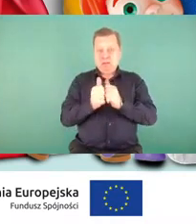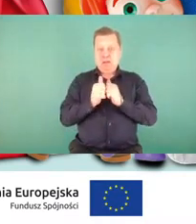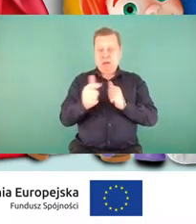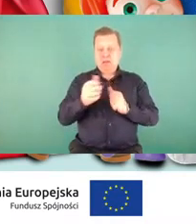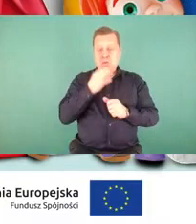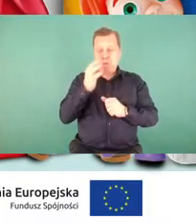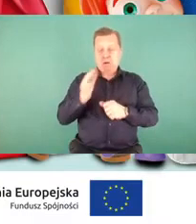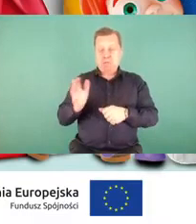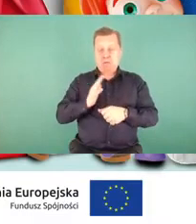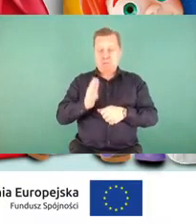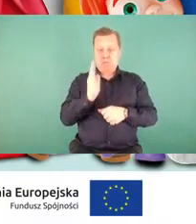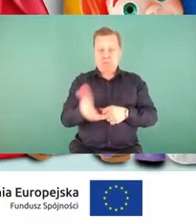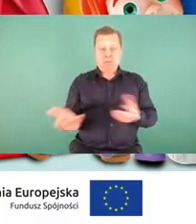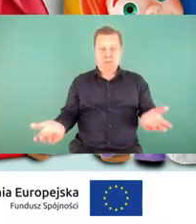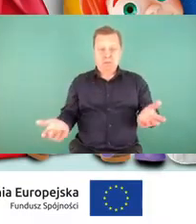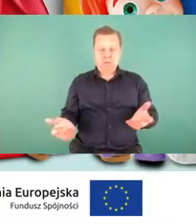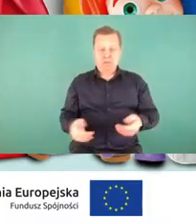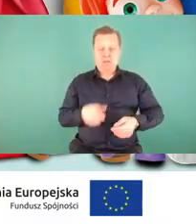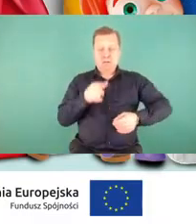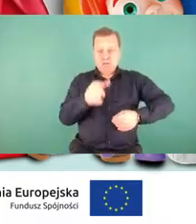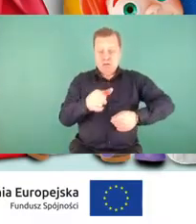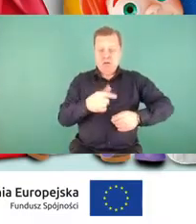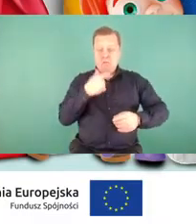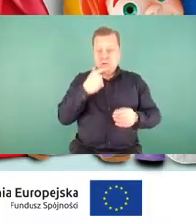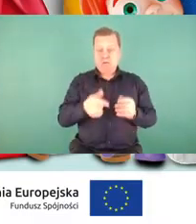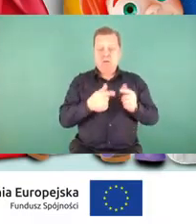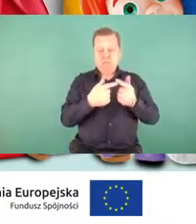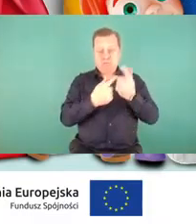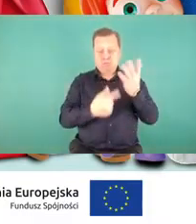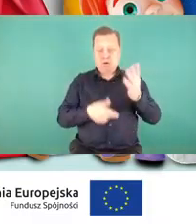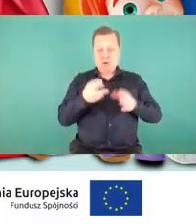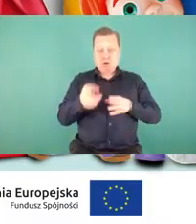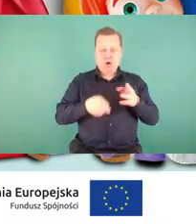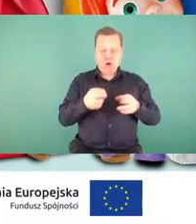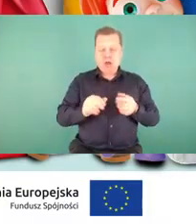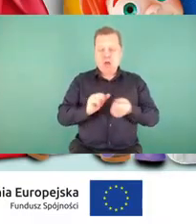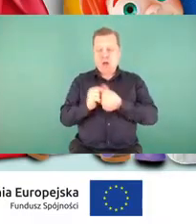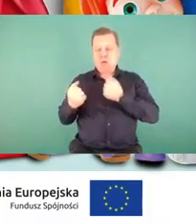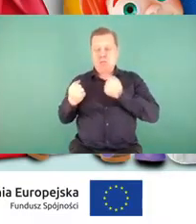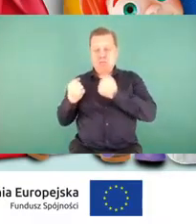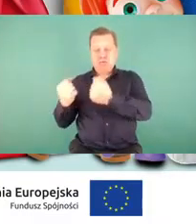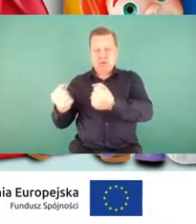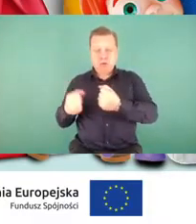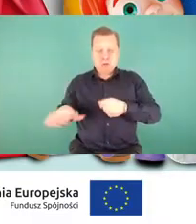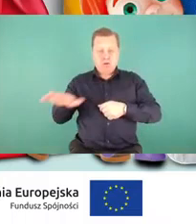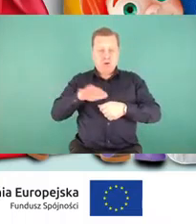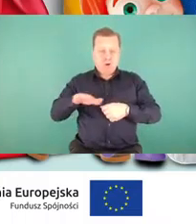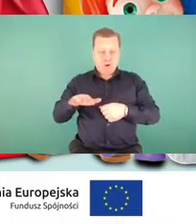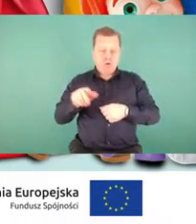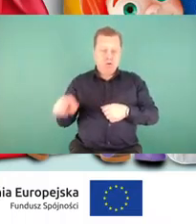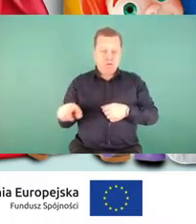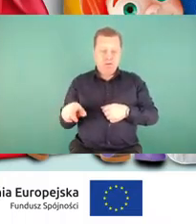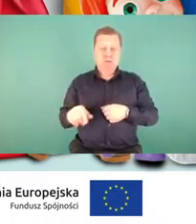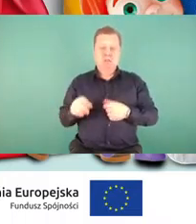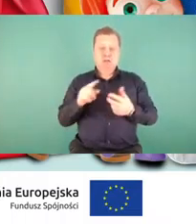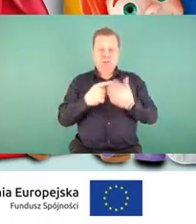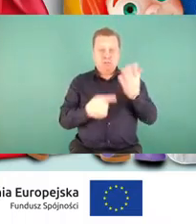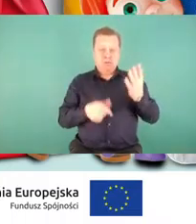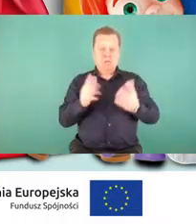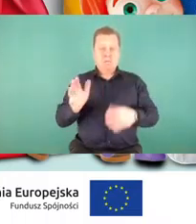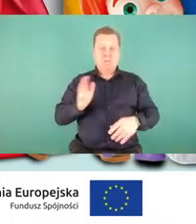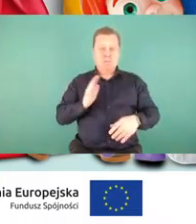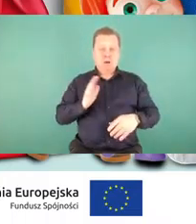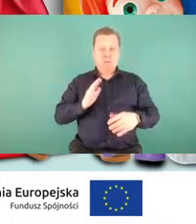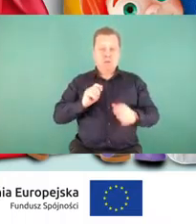Realizacja zadań w ramach tych filarów, czy w obszarze kolejowym, czy w obszarze drogowym, ma bezpośrednie przełożenie na stan bezpieczeństwa w